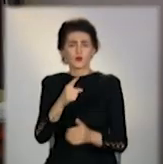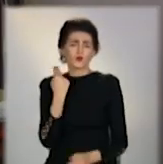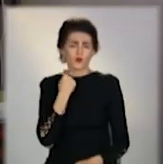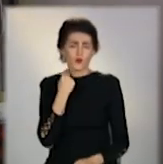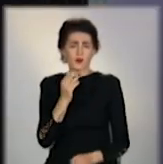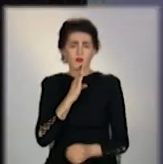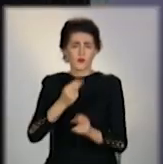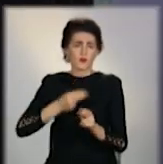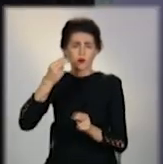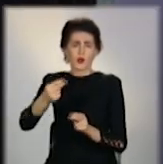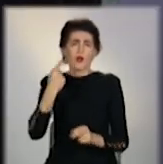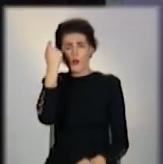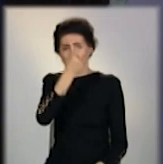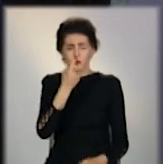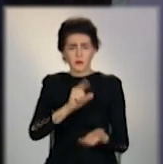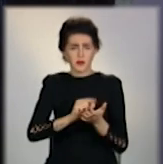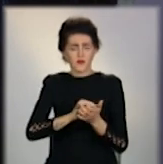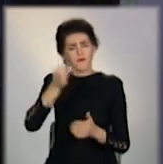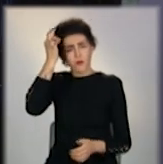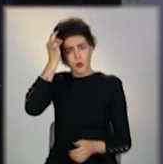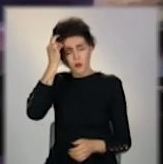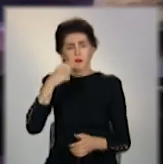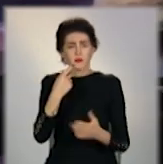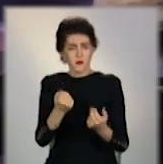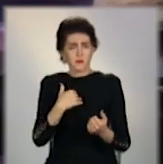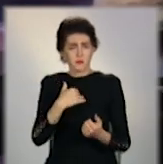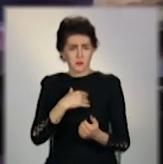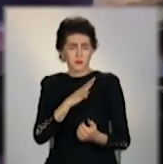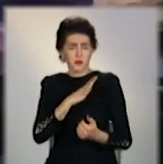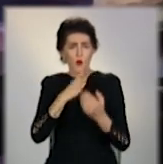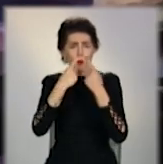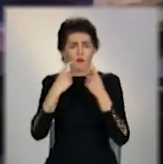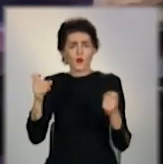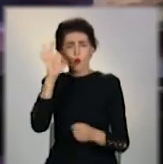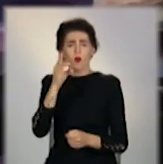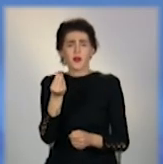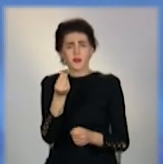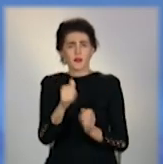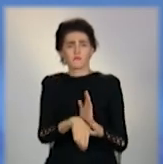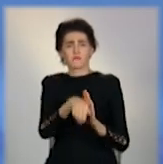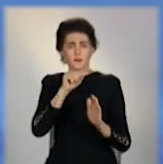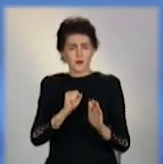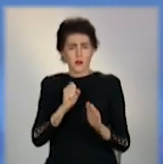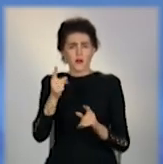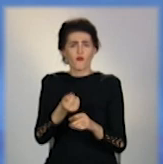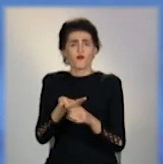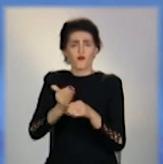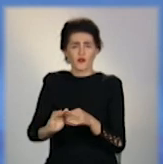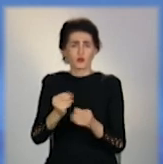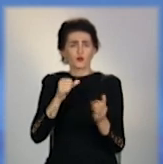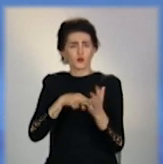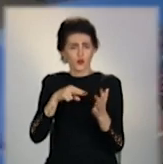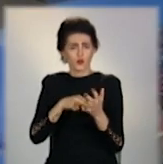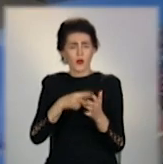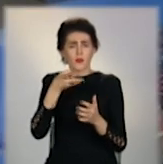Ганна завинила приватній особі. Пенсіонерка згадує. Звернулася за оголошенням про гроші під заставу. Там їй видали потрібну